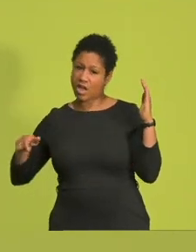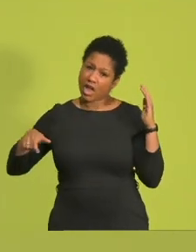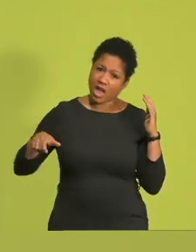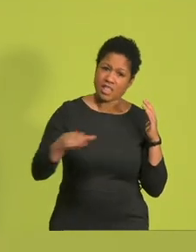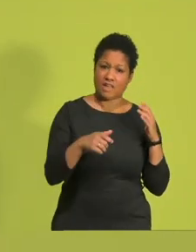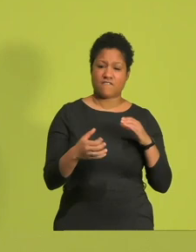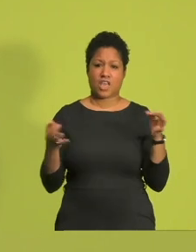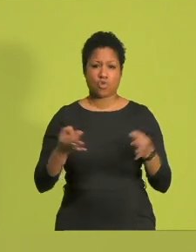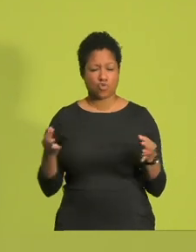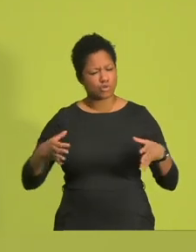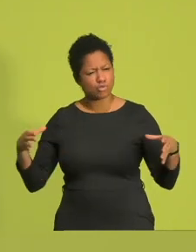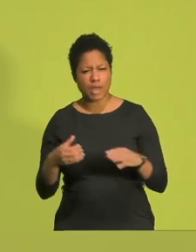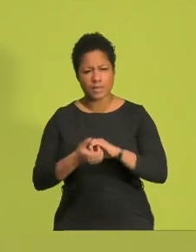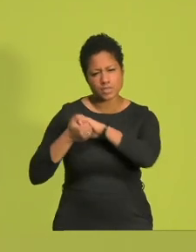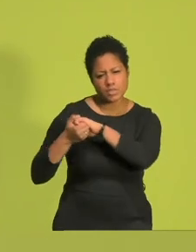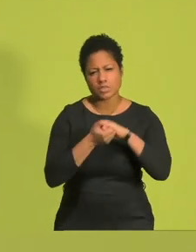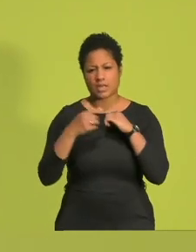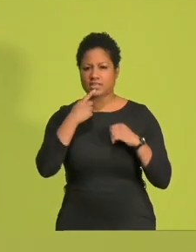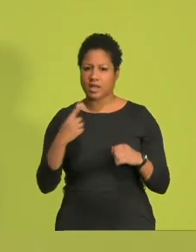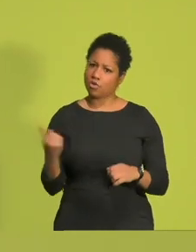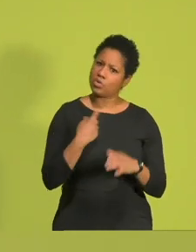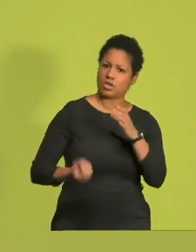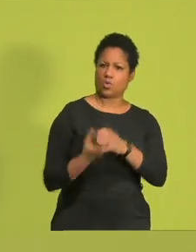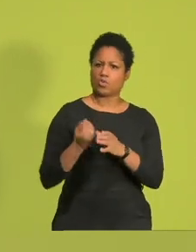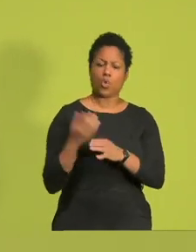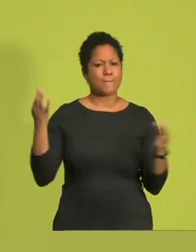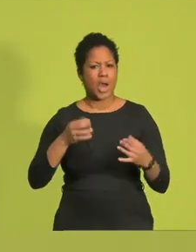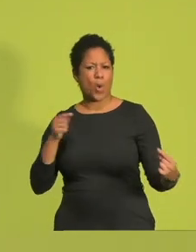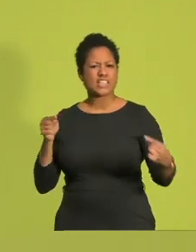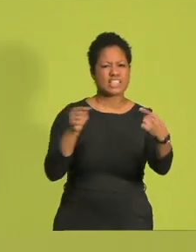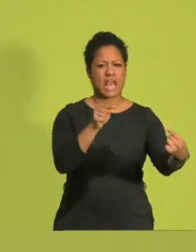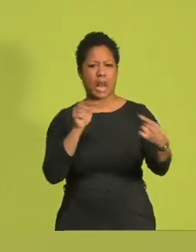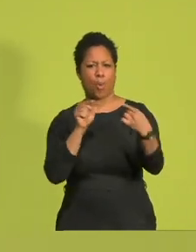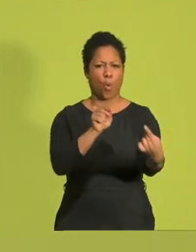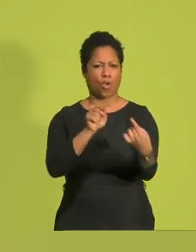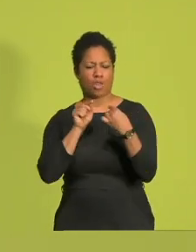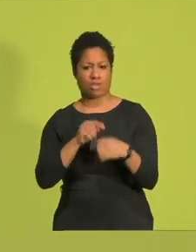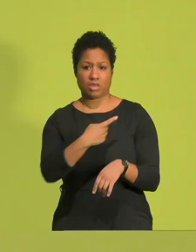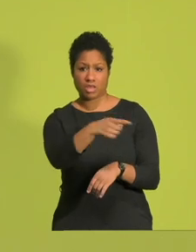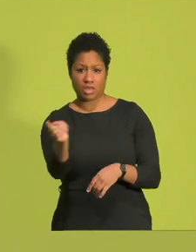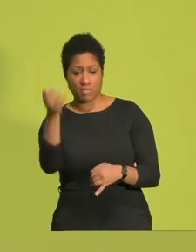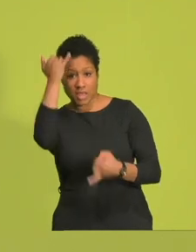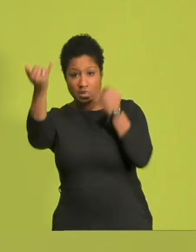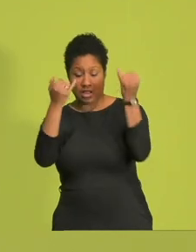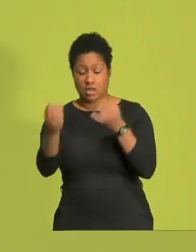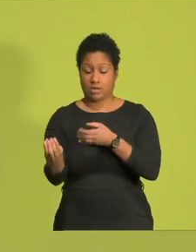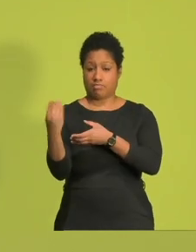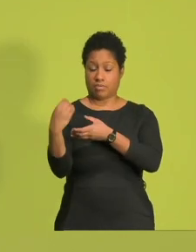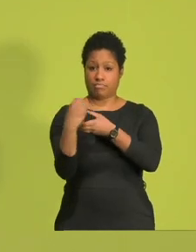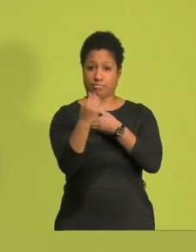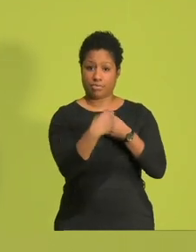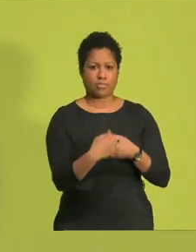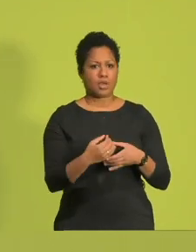alle zusammen gesagt, unsere Kultur ist die des Dialogs. Ihr habt euch eingebracht mit euren Ideen ganz konkret von vor